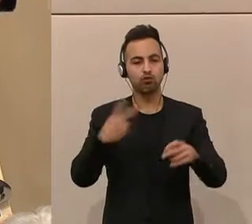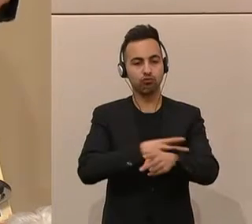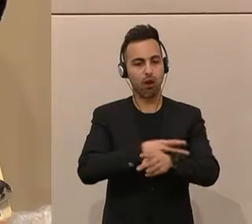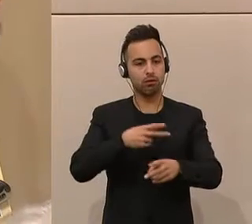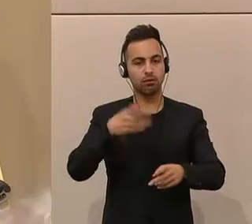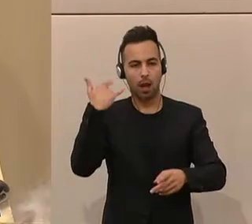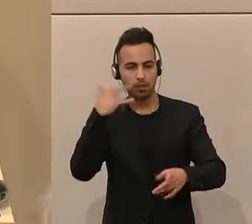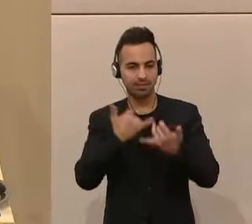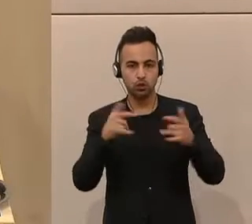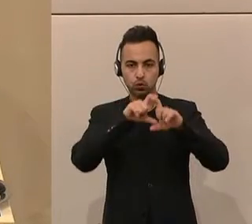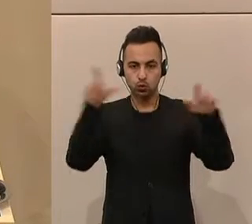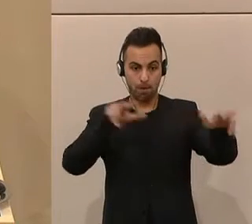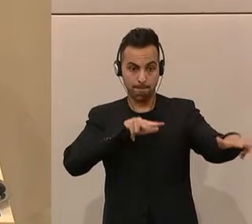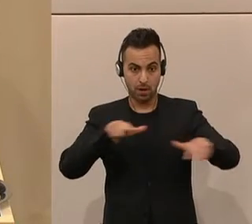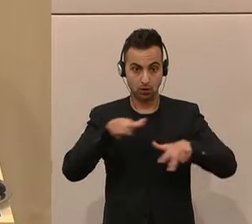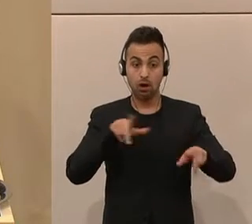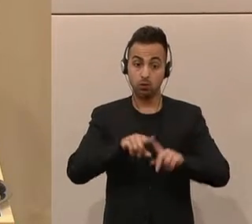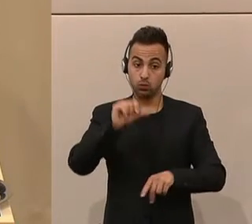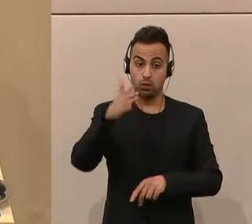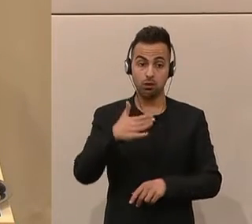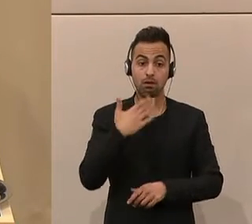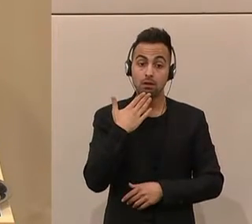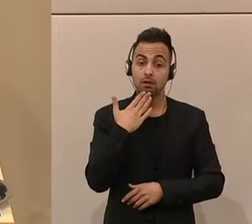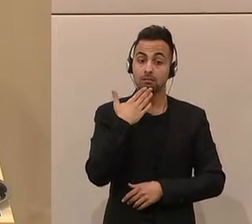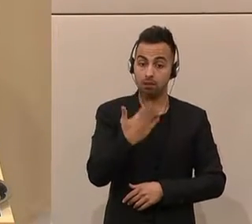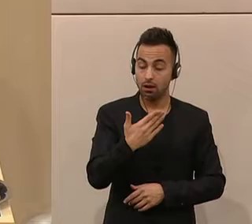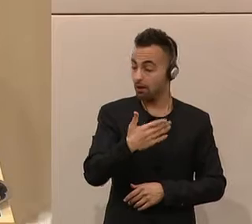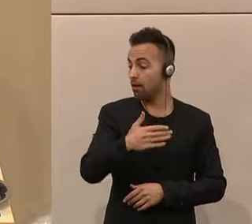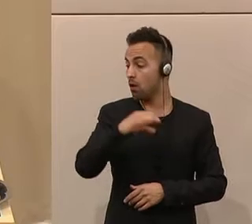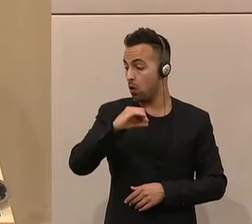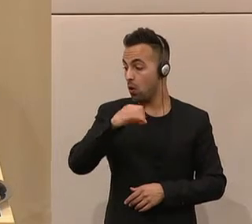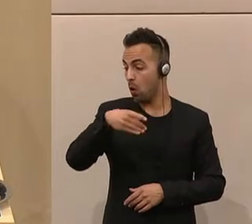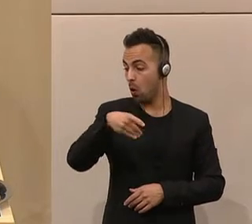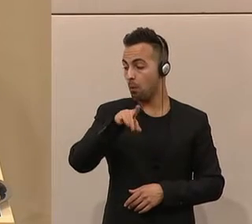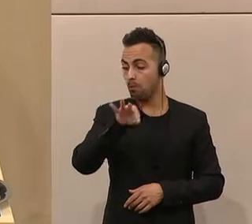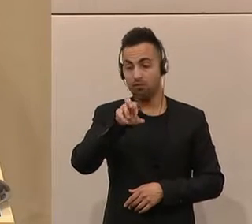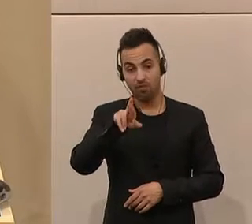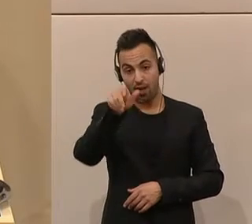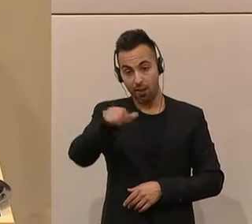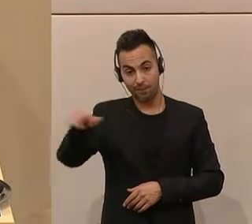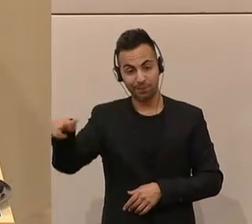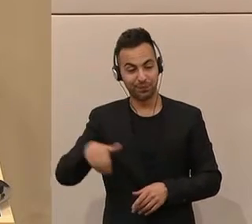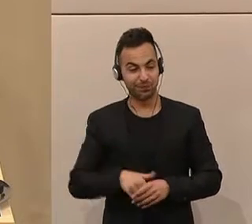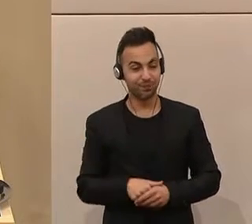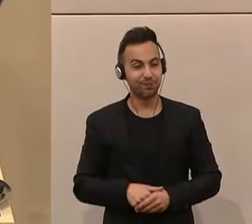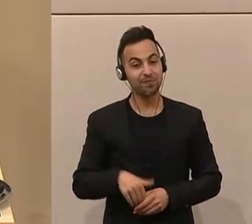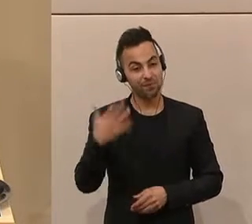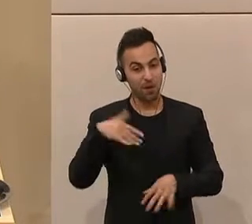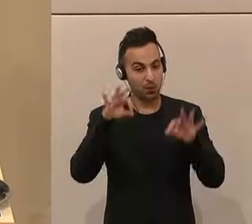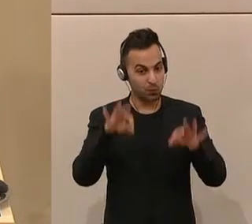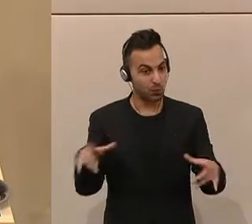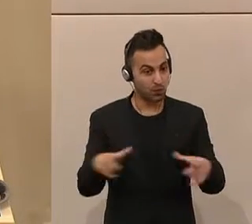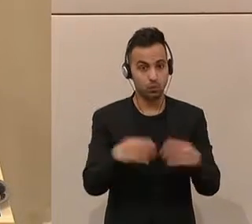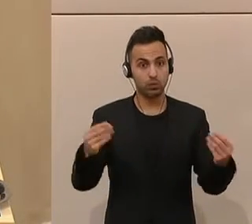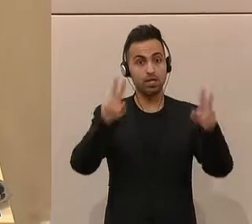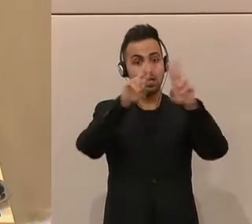seine Schulden gemanagt hat. Danke einmal an die Öpfer, die da hervorragende Arbeit meiner Meinung nach geleistet hat. Es ist gelungen, natürlich getragen von